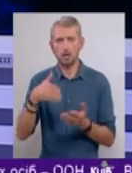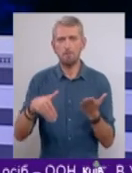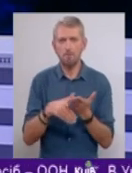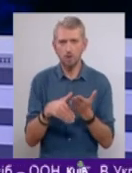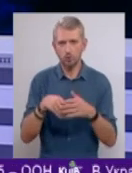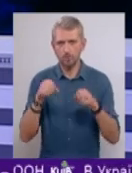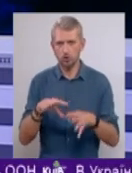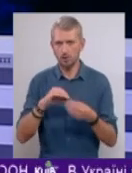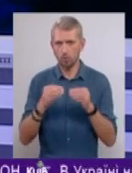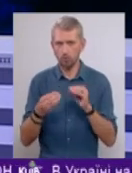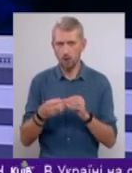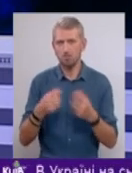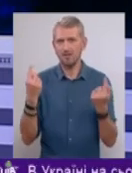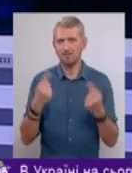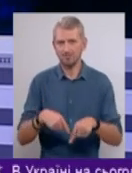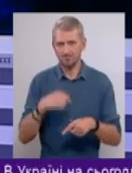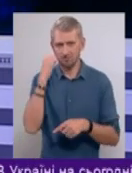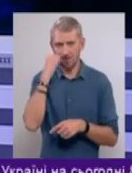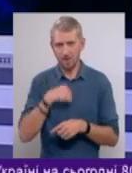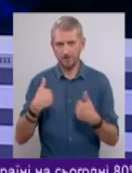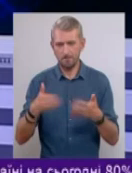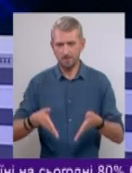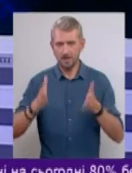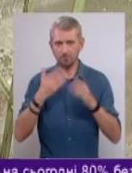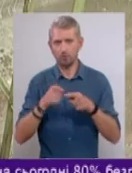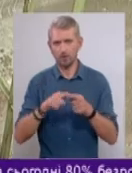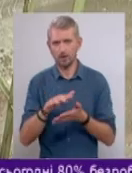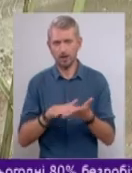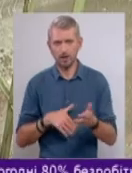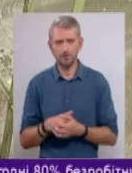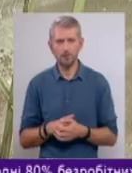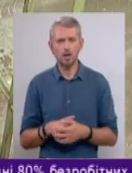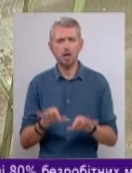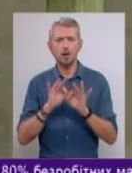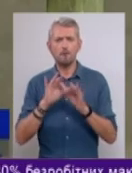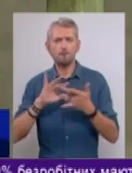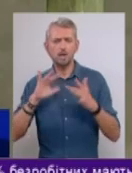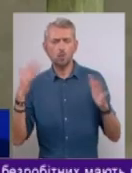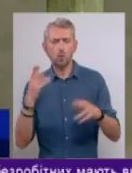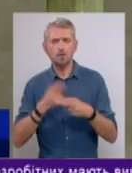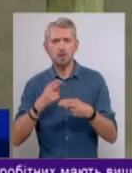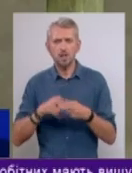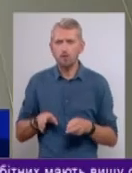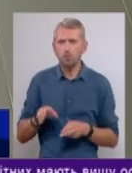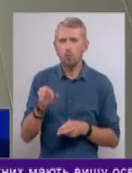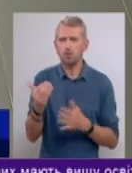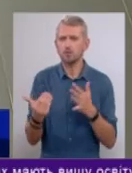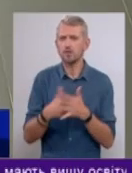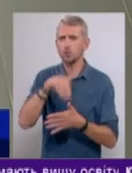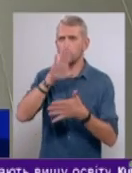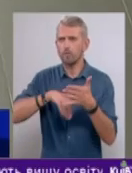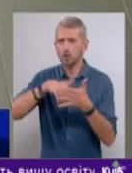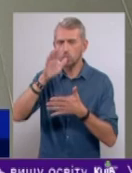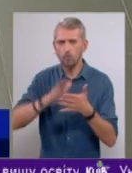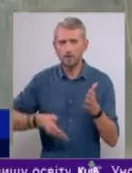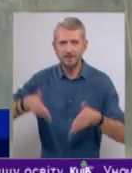метод вирішення проблеми занедбаних під'їздів. Про це далі. Блискучі металеві поручні, свіжо пофарбовані стіни, нова